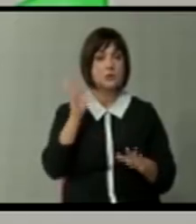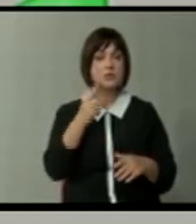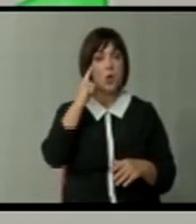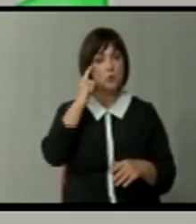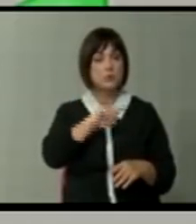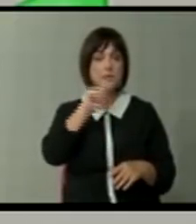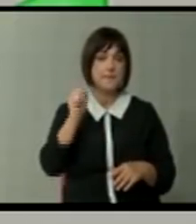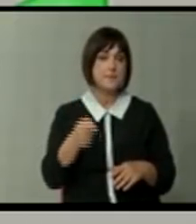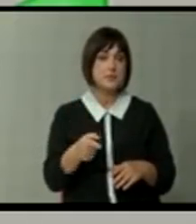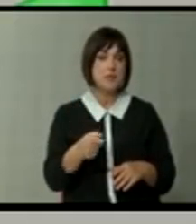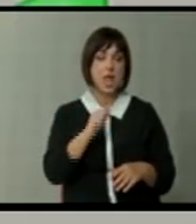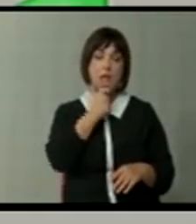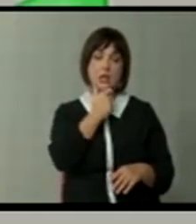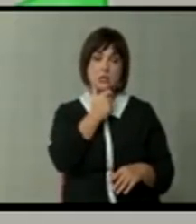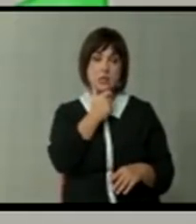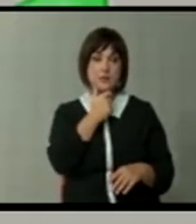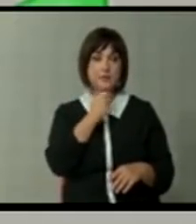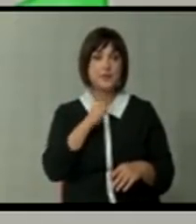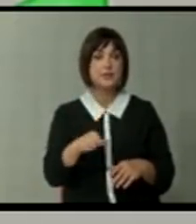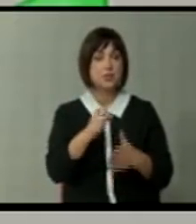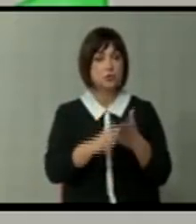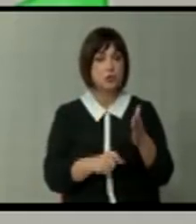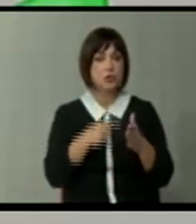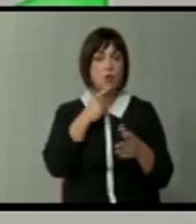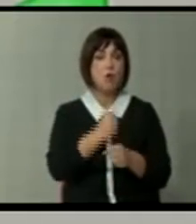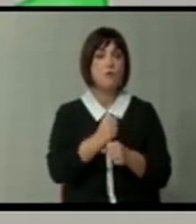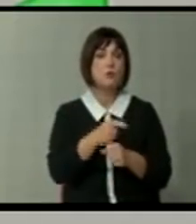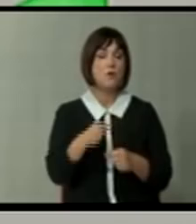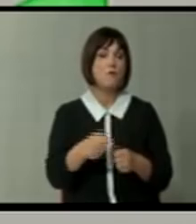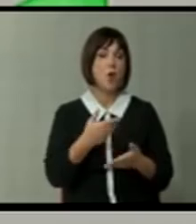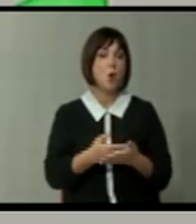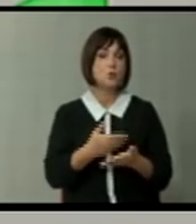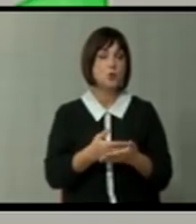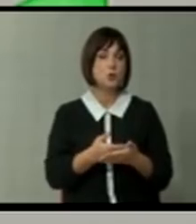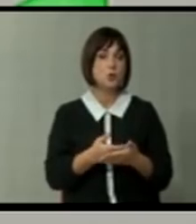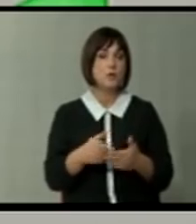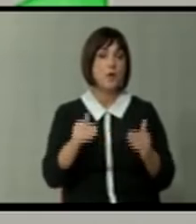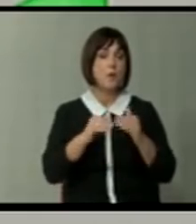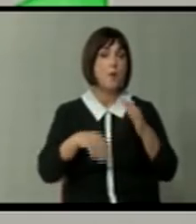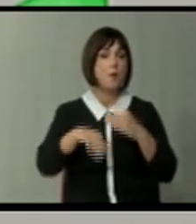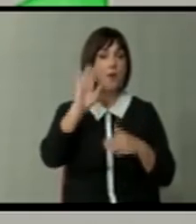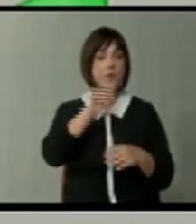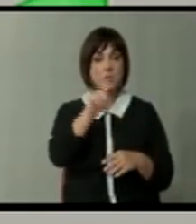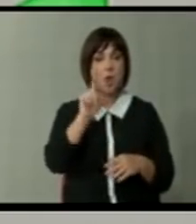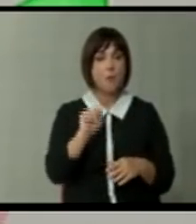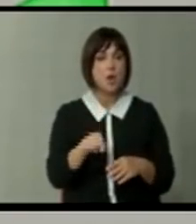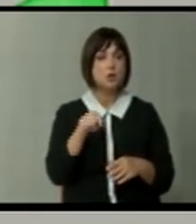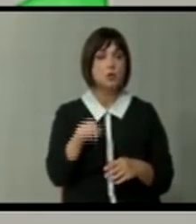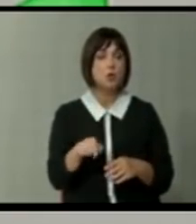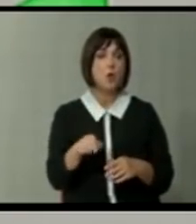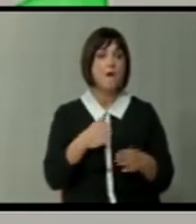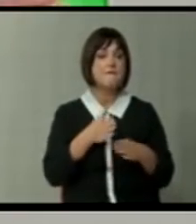Велика Британија, која функционират, врсоснова, на консенсус за повеќето прашање, тука